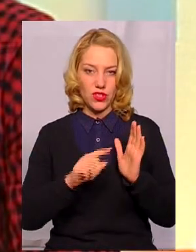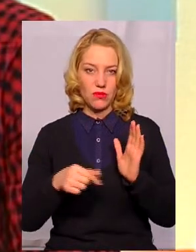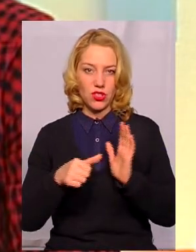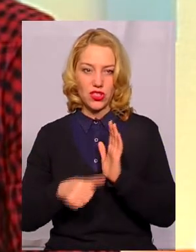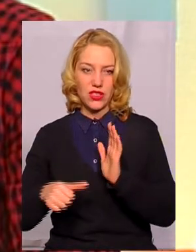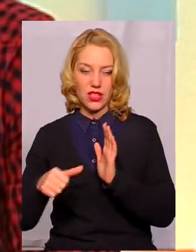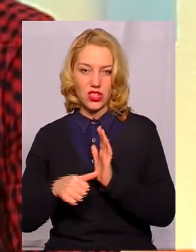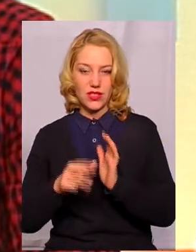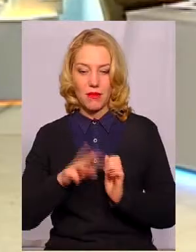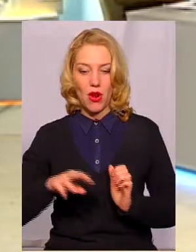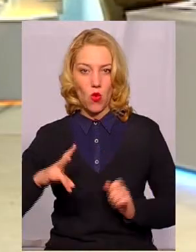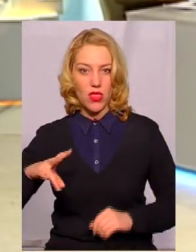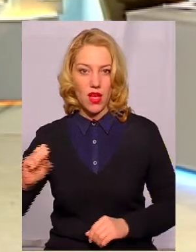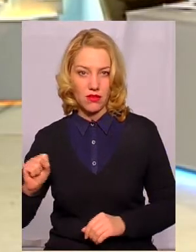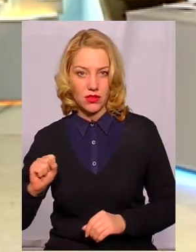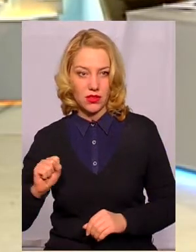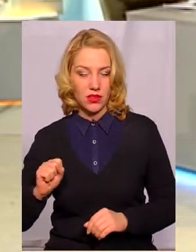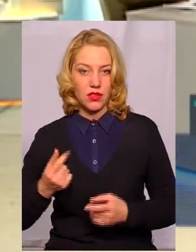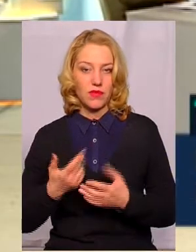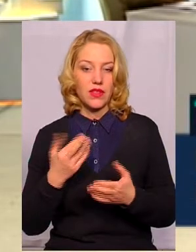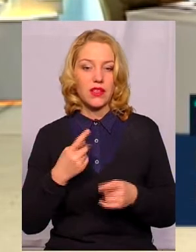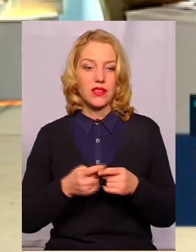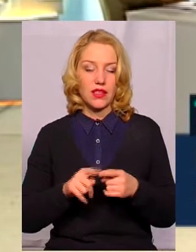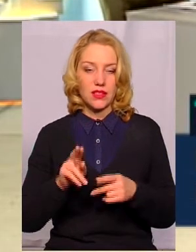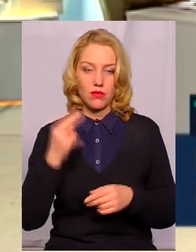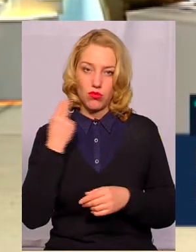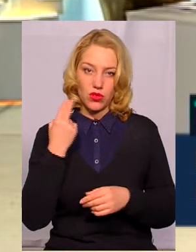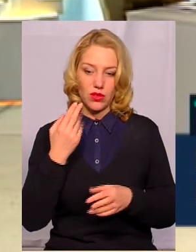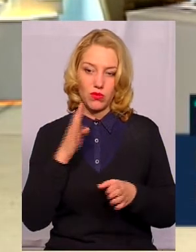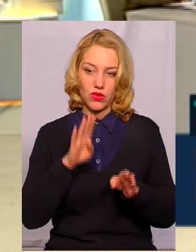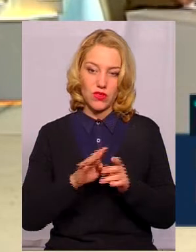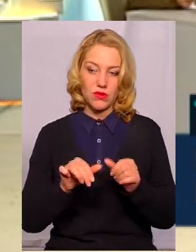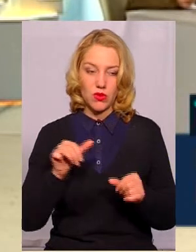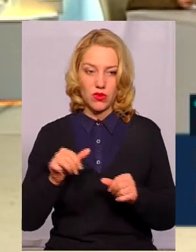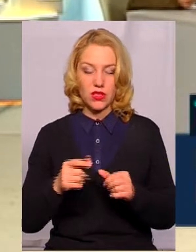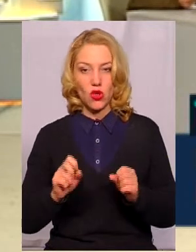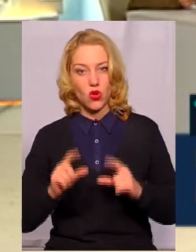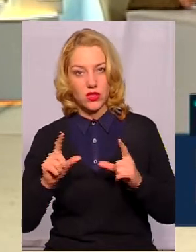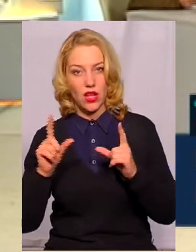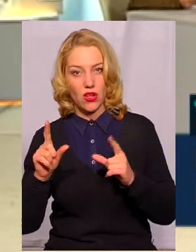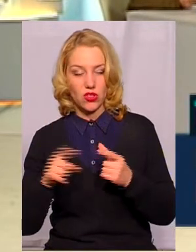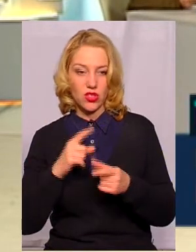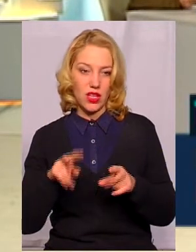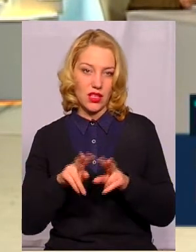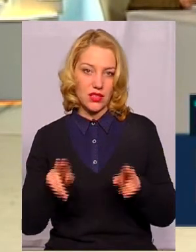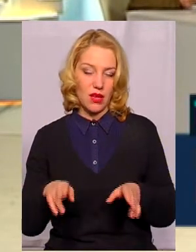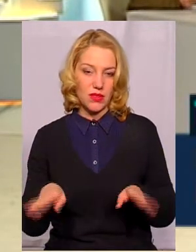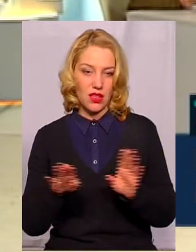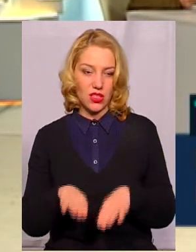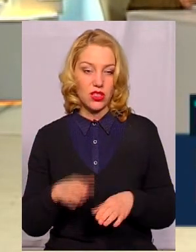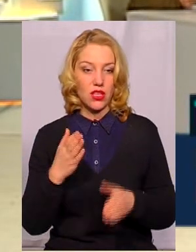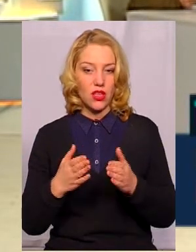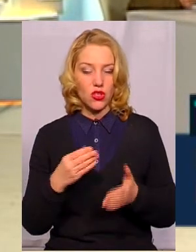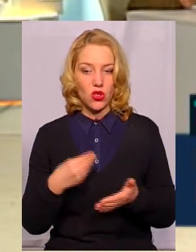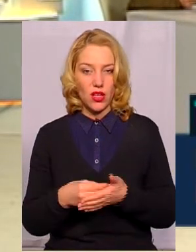мільйонів. Як ці борги порівняно з минулими роками? Як вони зростають? Чи такими самими залишаються? Ви знаєте, якщо